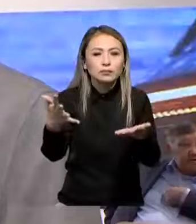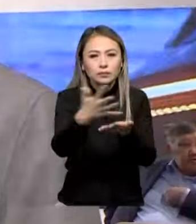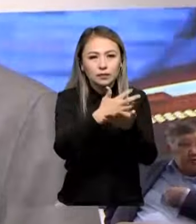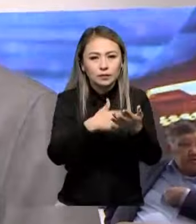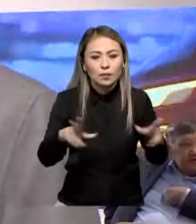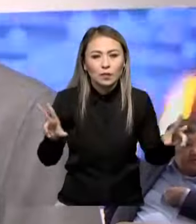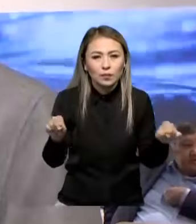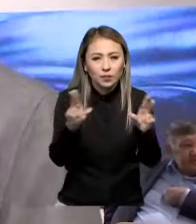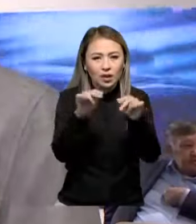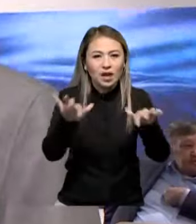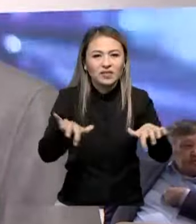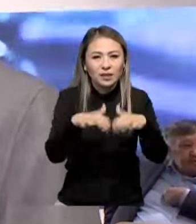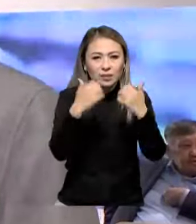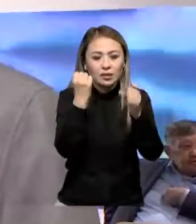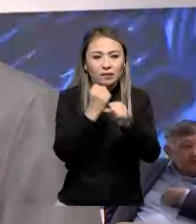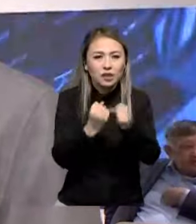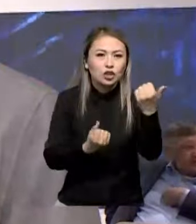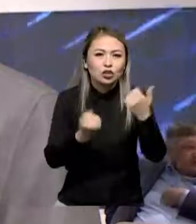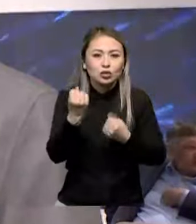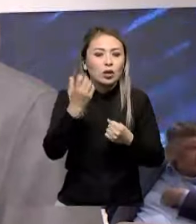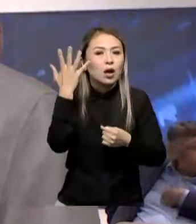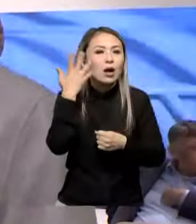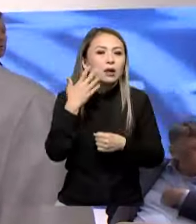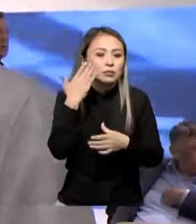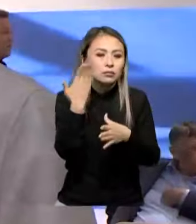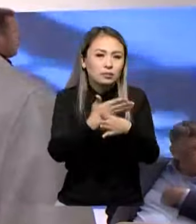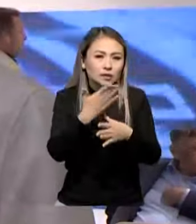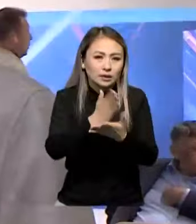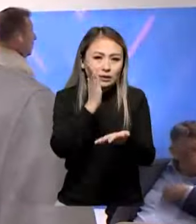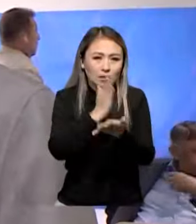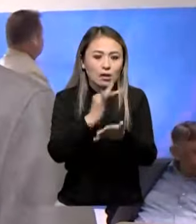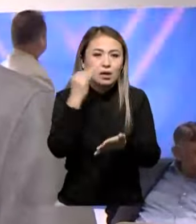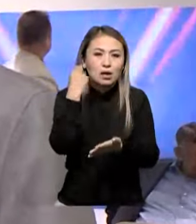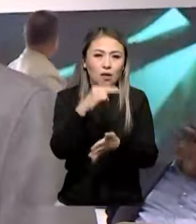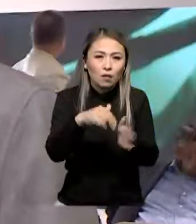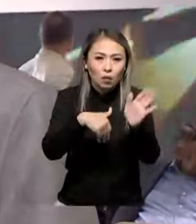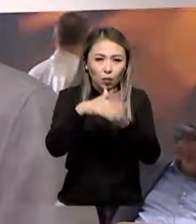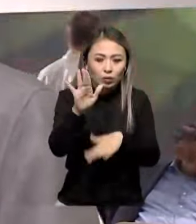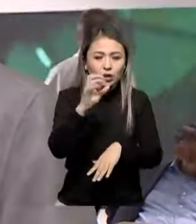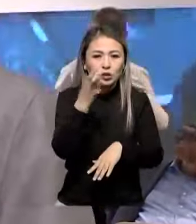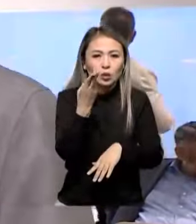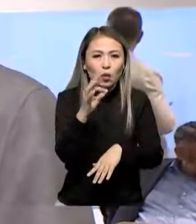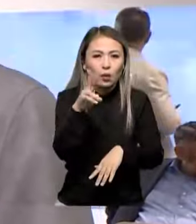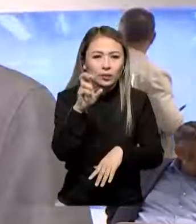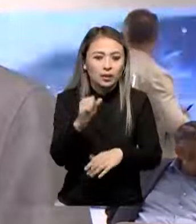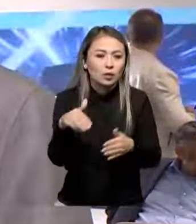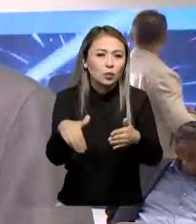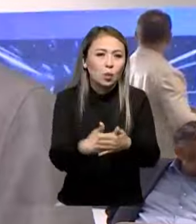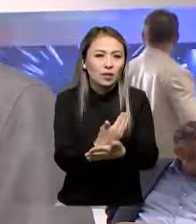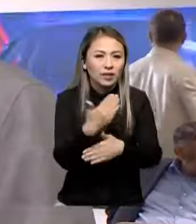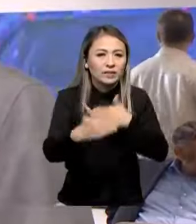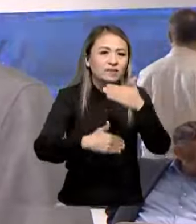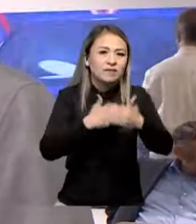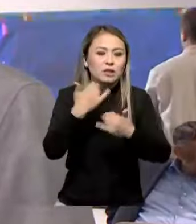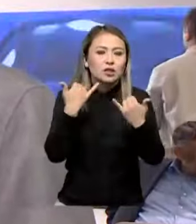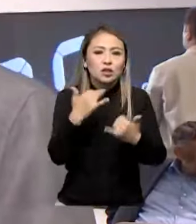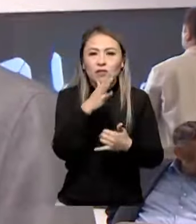көлік сәтті афтаматтандырылған жүргізу барсында жаң жақты көмектеседі. Сапасы да жақса, бұл Шкода брендінің жаңа кезеңе де өшедім.